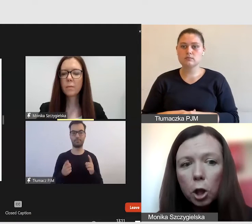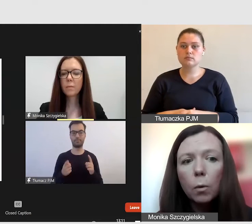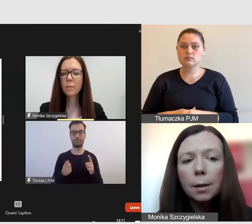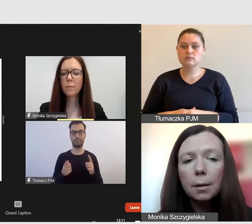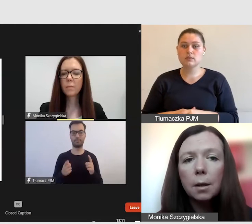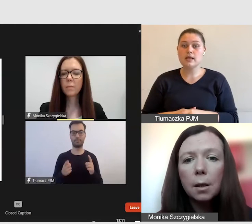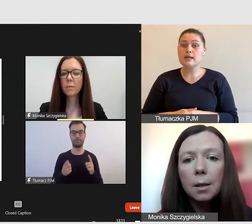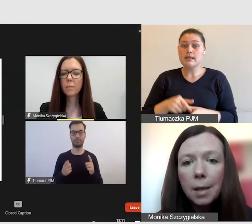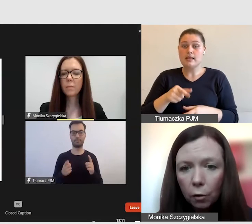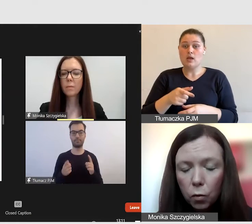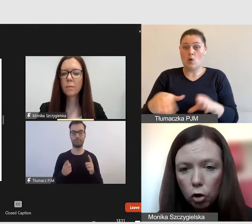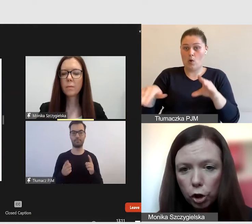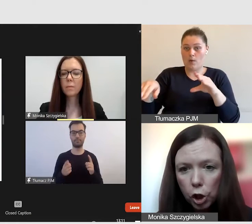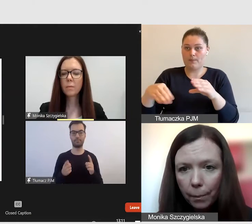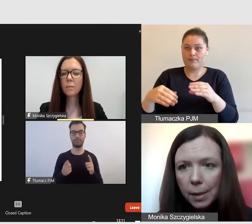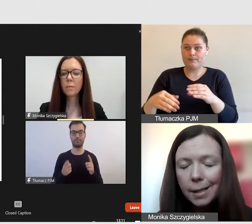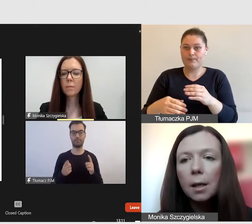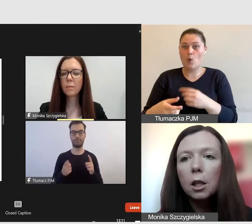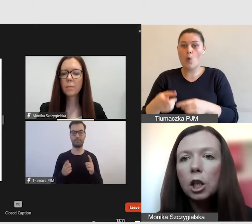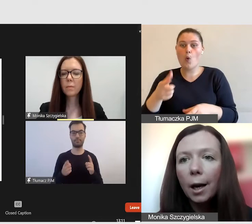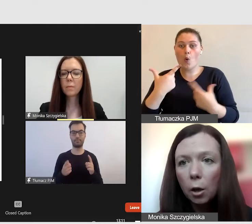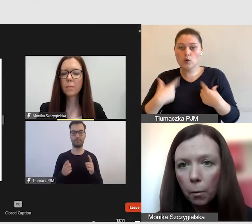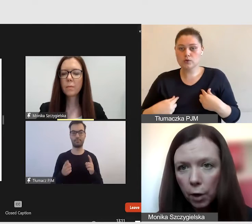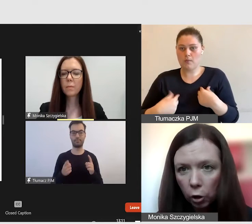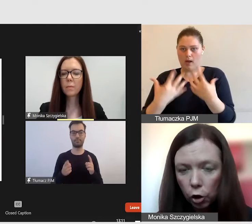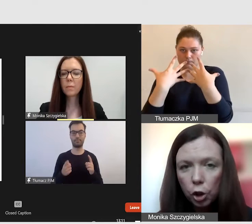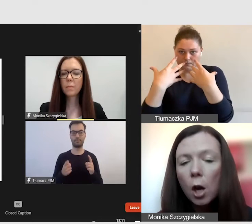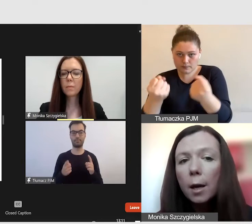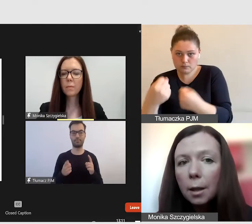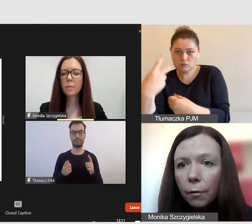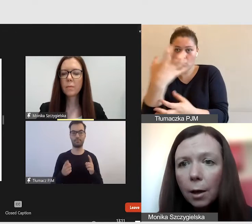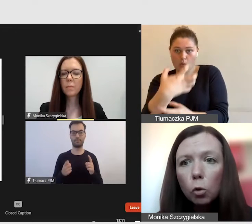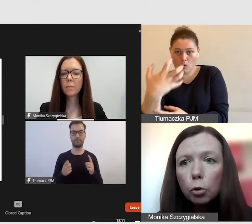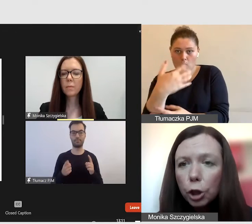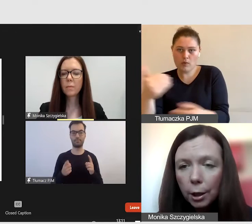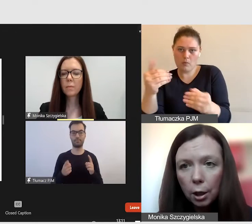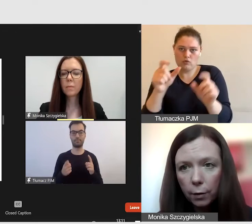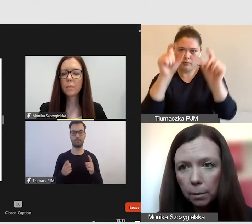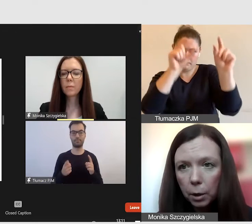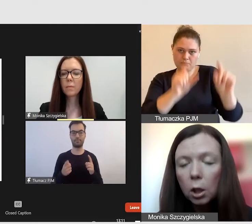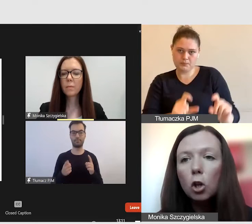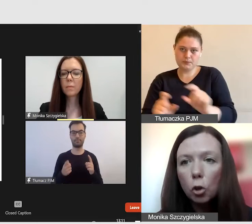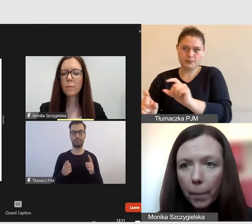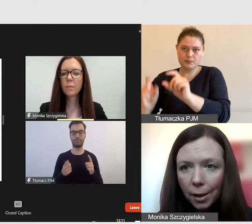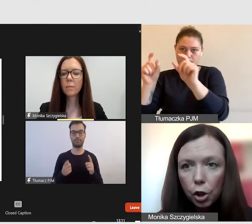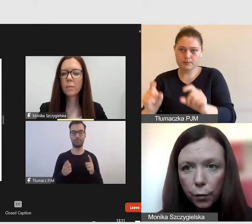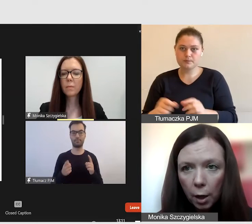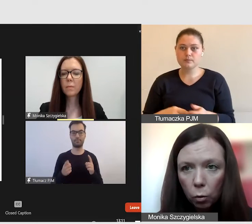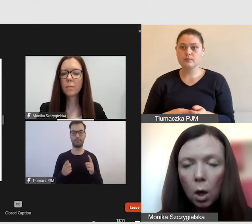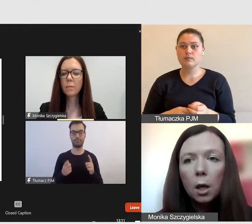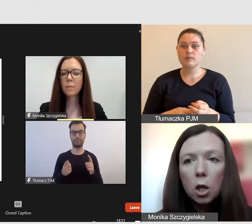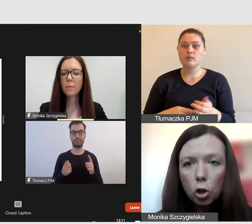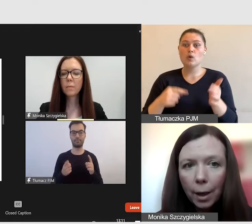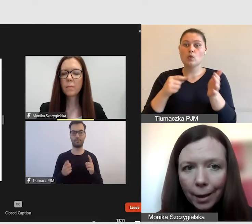Przykład, jak włączyć napisy i jak je powiększyć. Te dwa króciusieńkie filmiki są bez